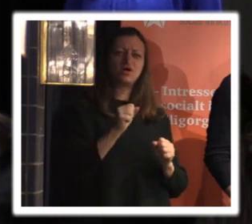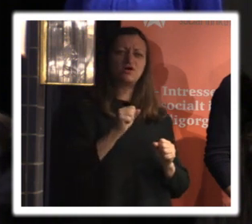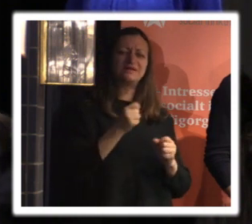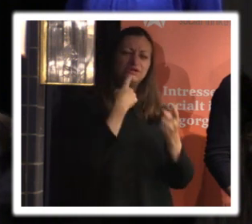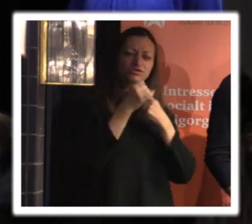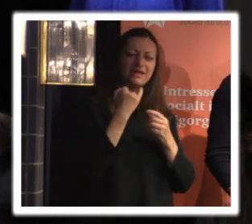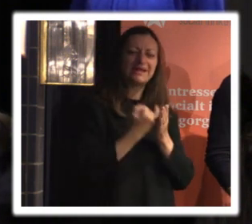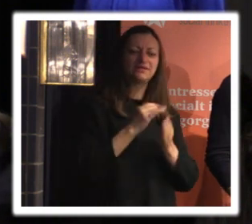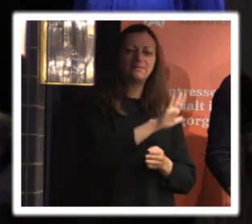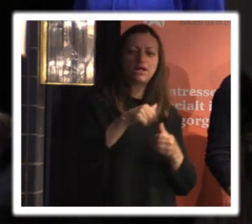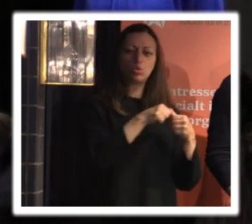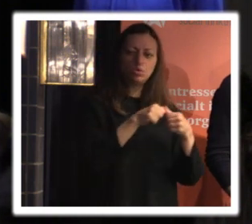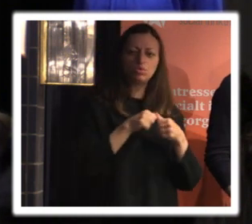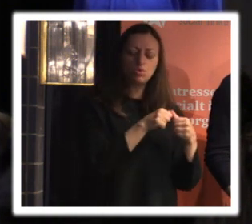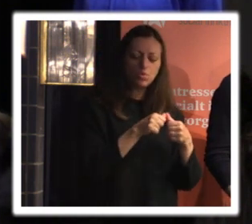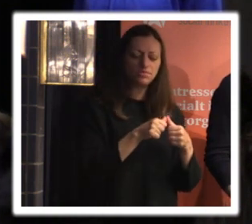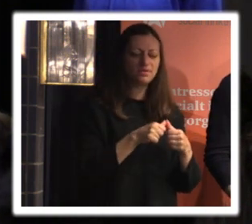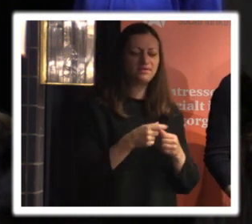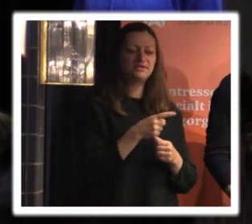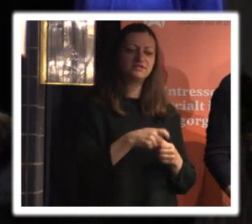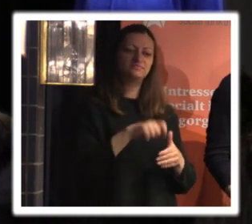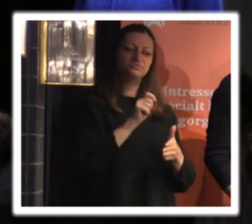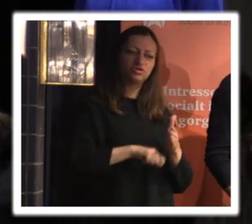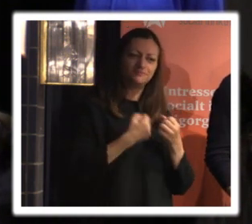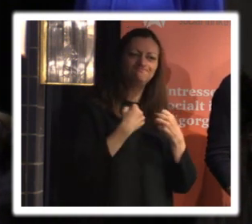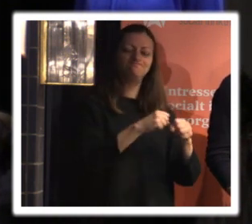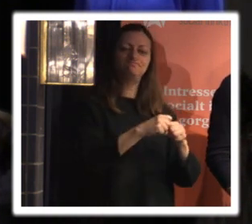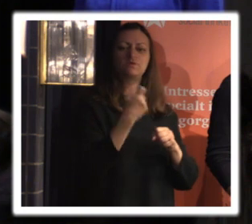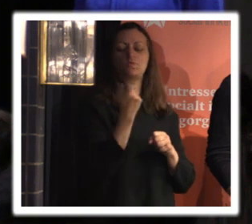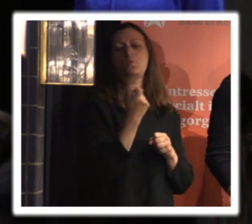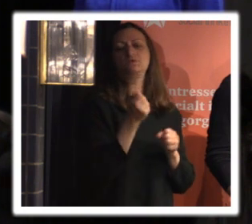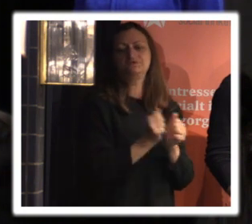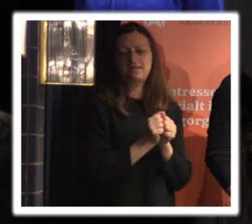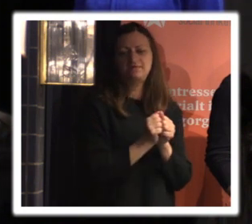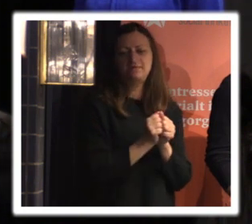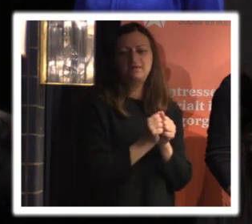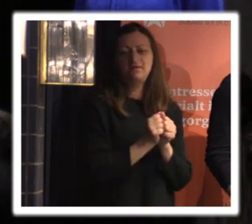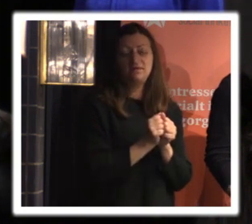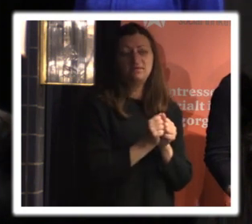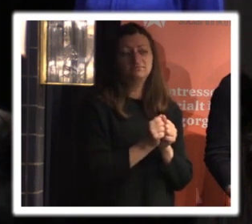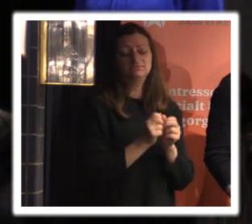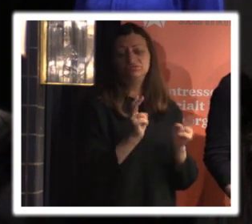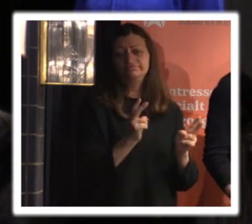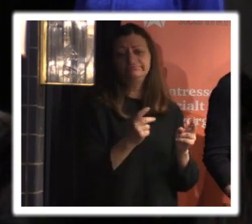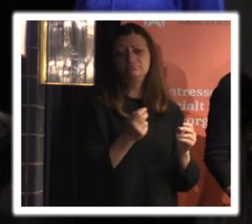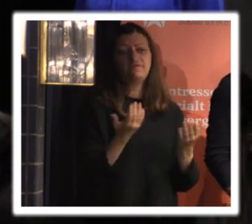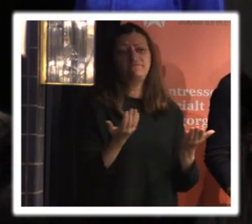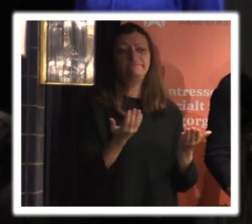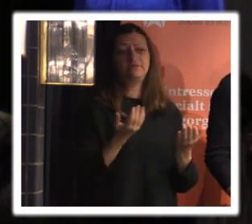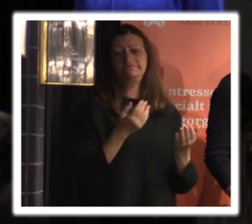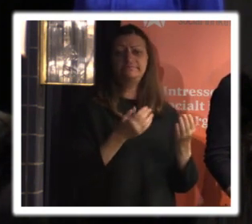organisationerna nu det är liksom att sätta igång någonstans i den formen som är möjlig så att ni åtminstone liksom